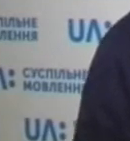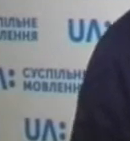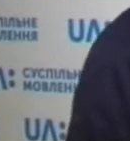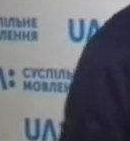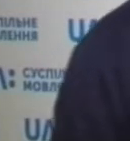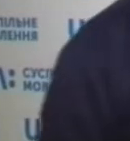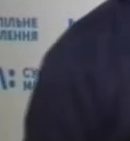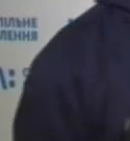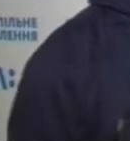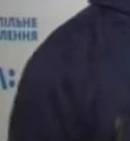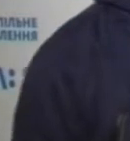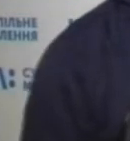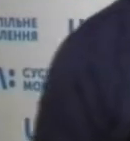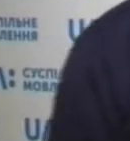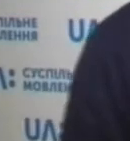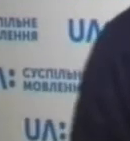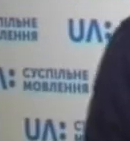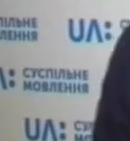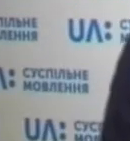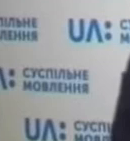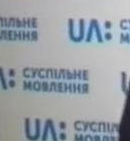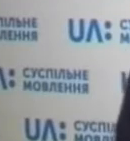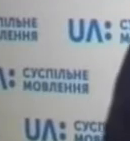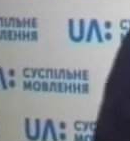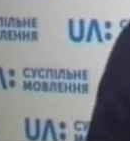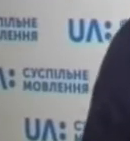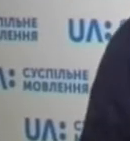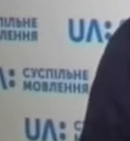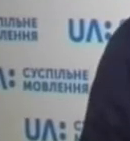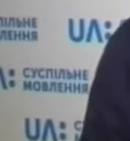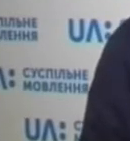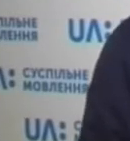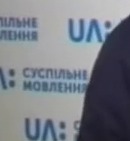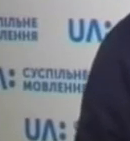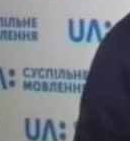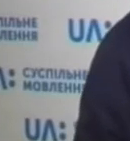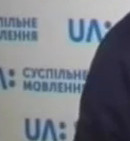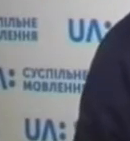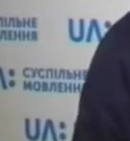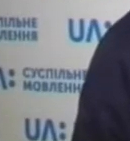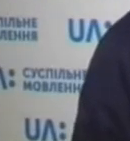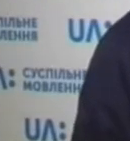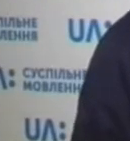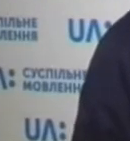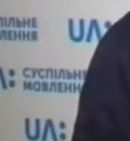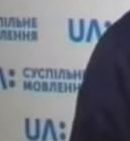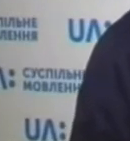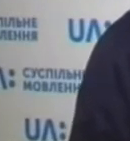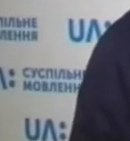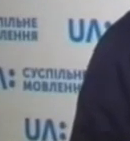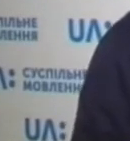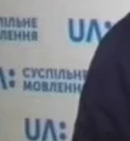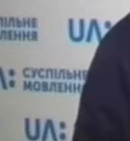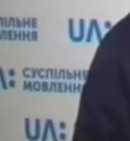громадський сектор не дуже брав активну участь у спостереженні за виборами. І це в певній мірі є трошки